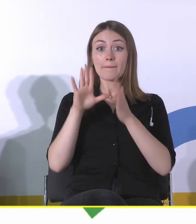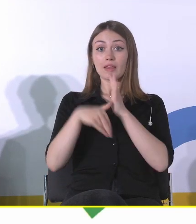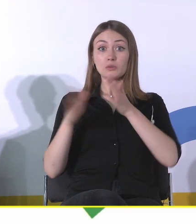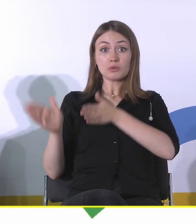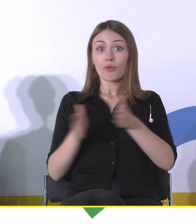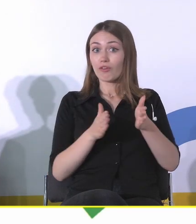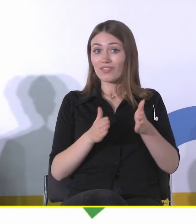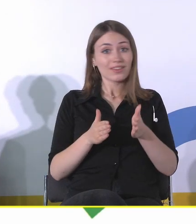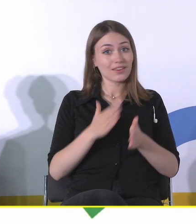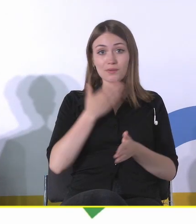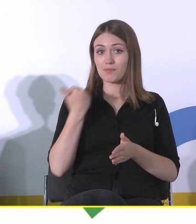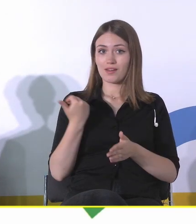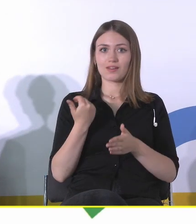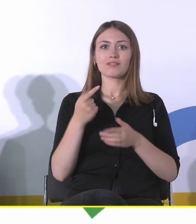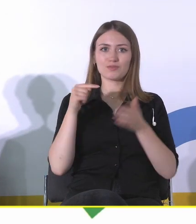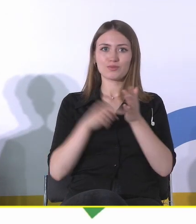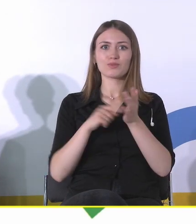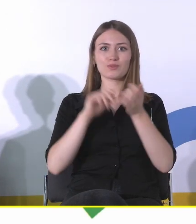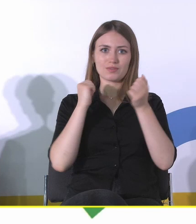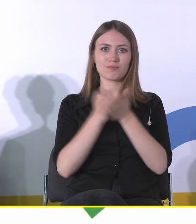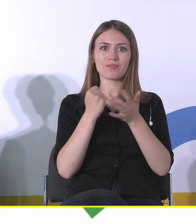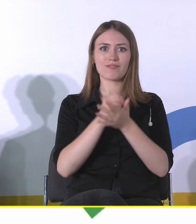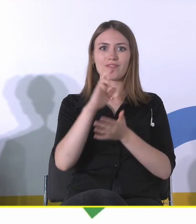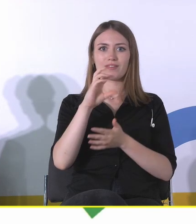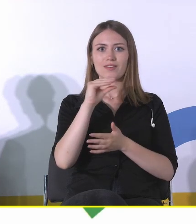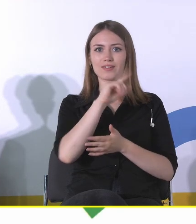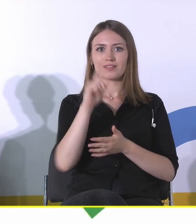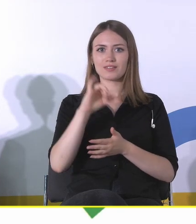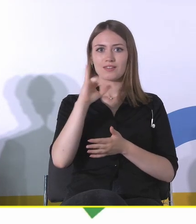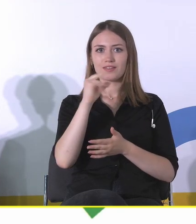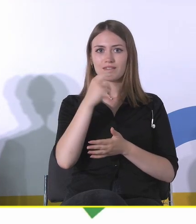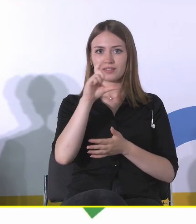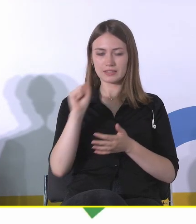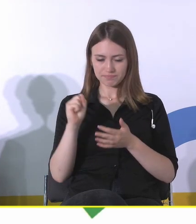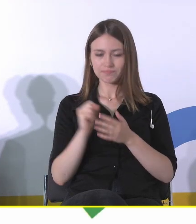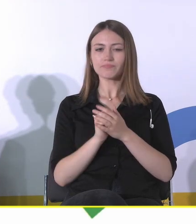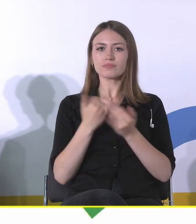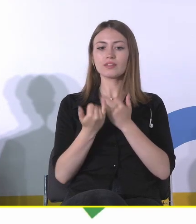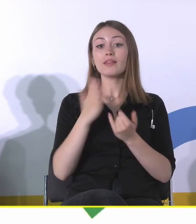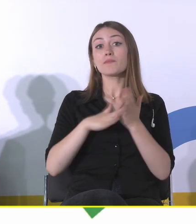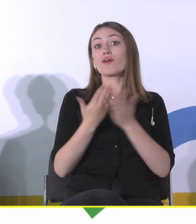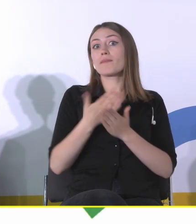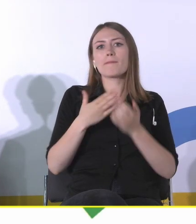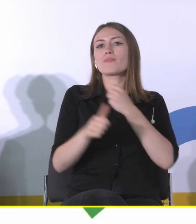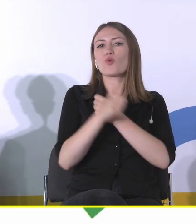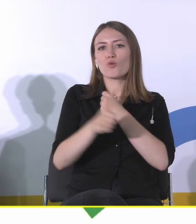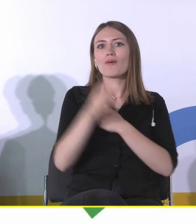w kontekście rezyliencji właśnie na takie wydarzenia. Znaczy jeżeli ja mam dokument, który ma 80 stron czy 100